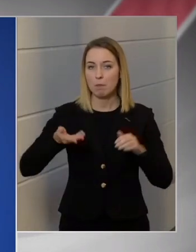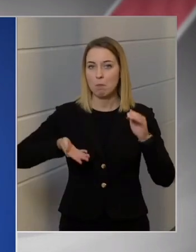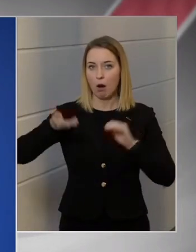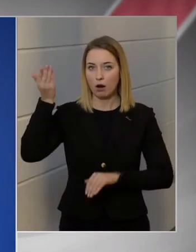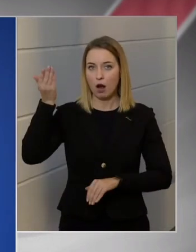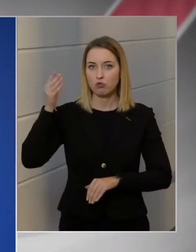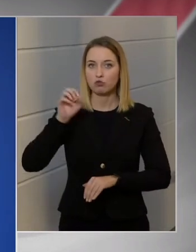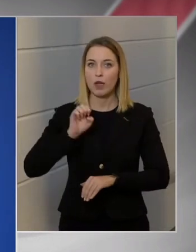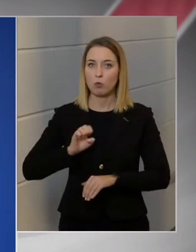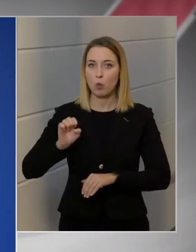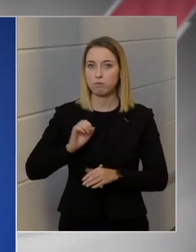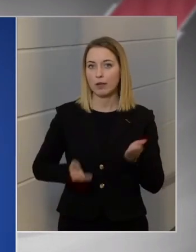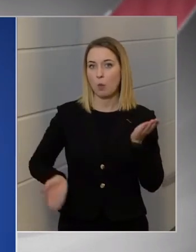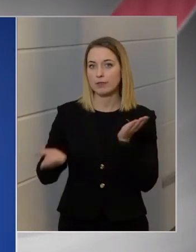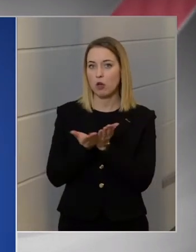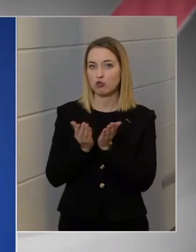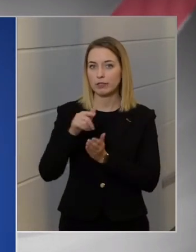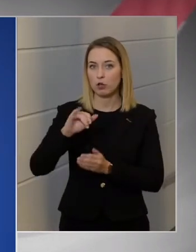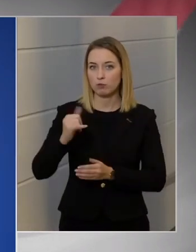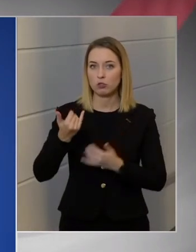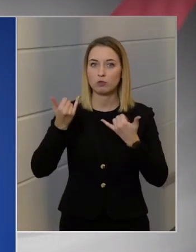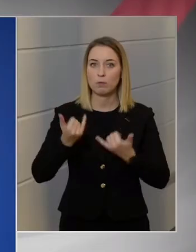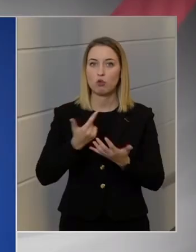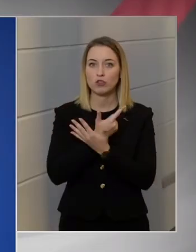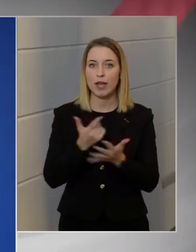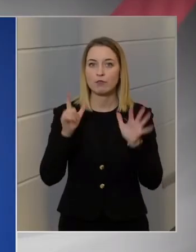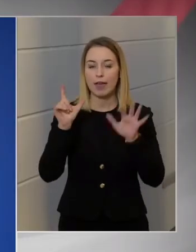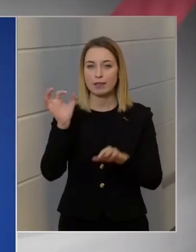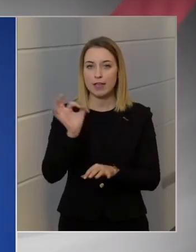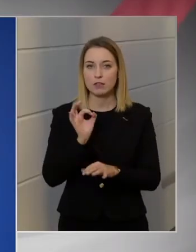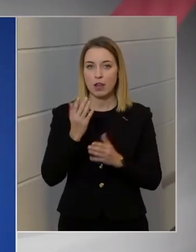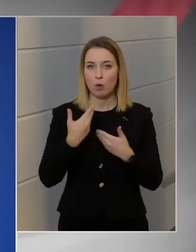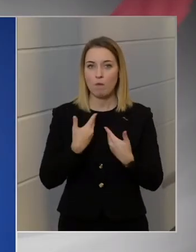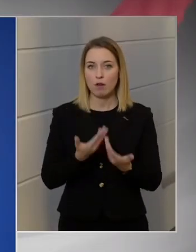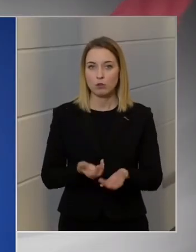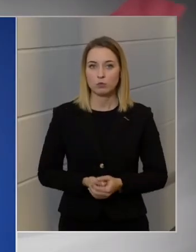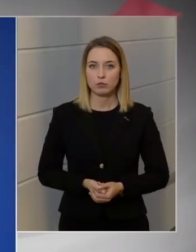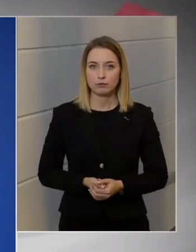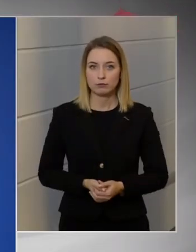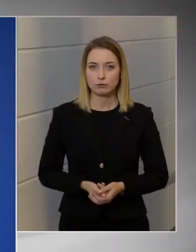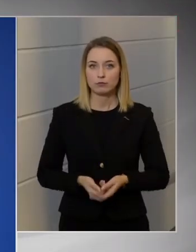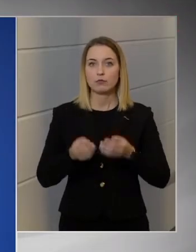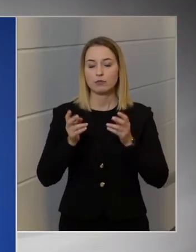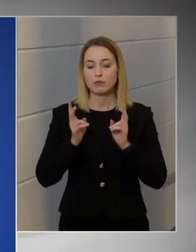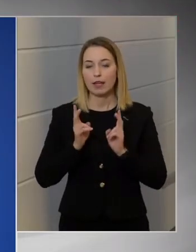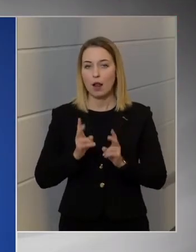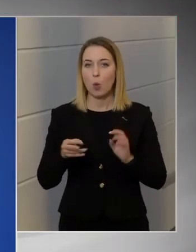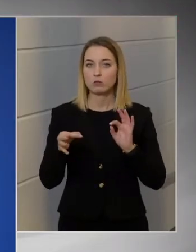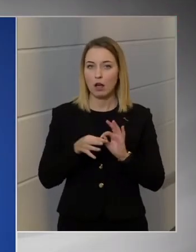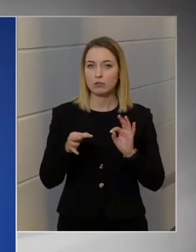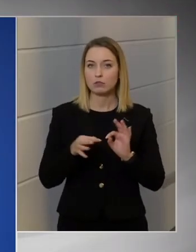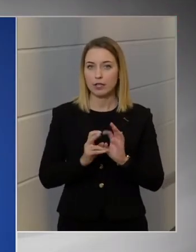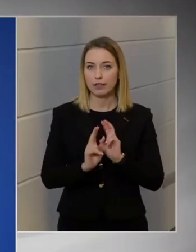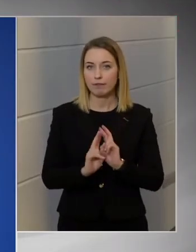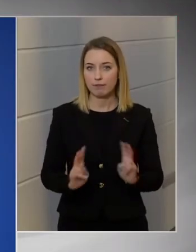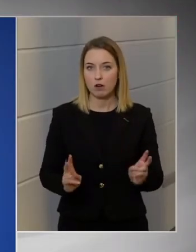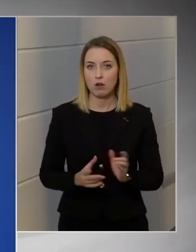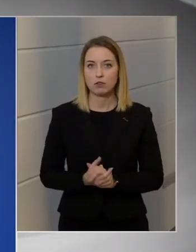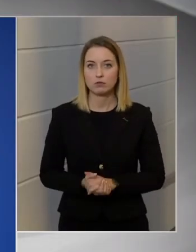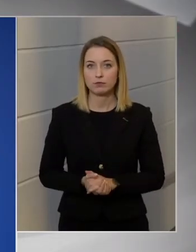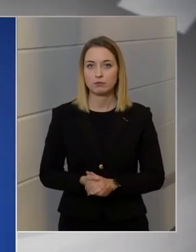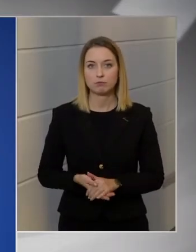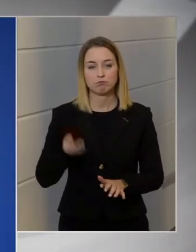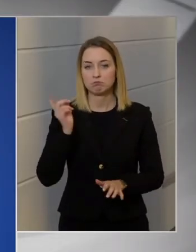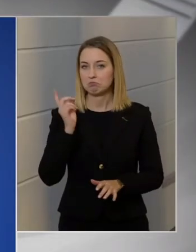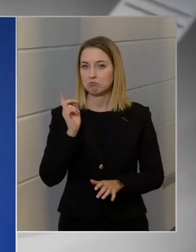magas, európai összehasonlításban is. Most 77 százalékon vagyunk. Tehát kellő tartalékunk van, bár nem